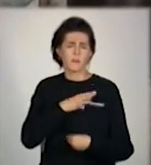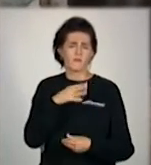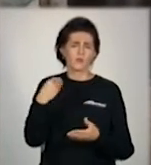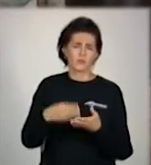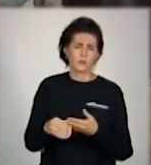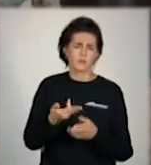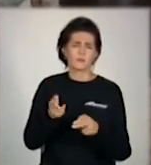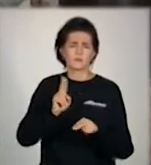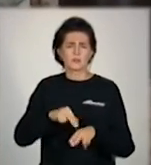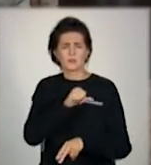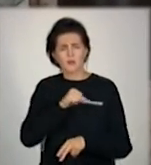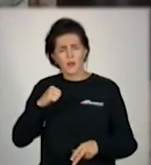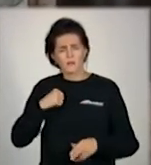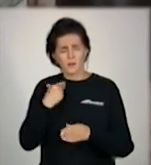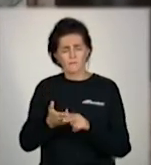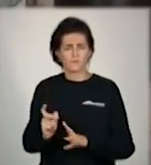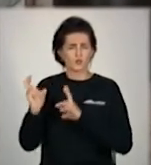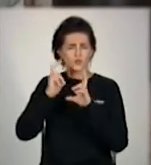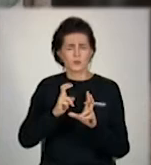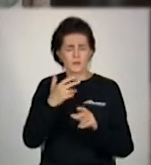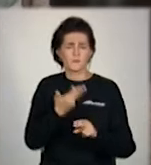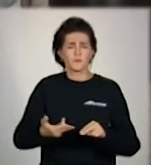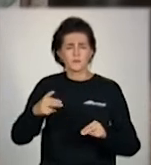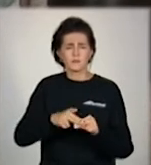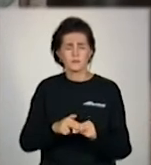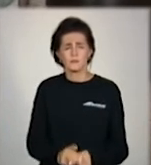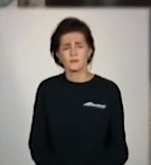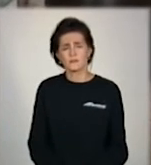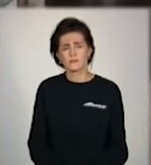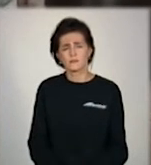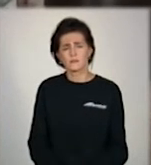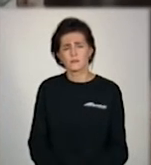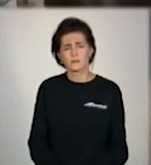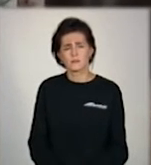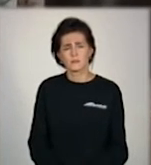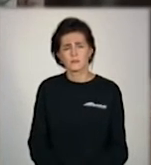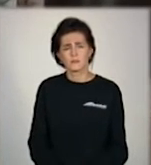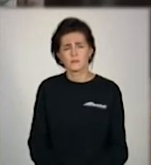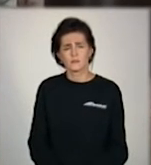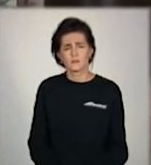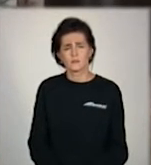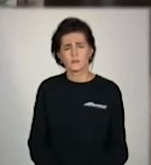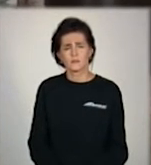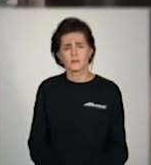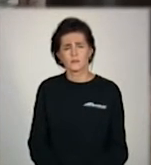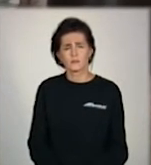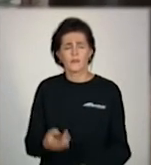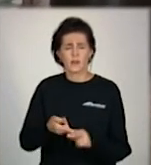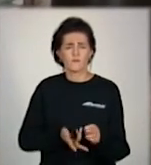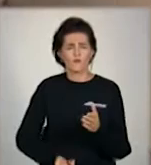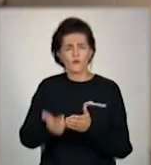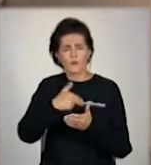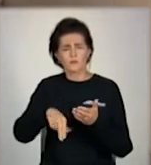гарбиль покупаємо, то вон. Ці самі ж вирізку, щоб робити,